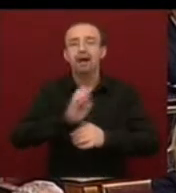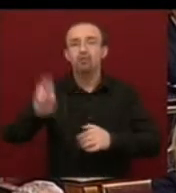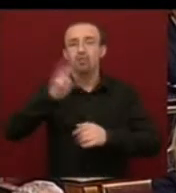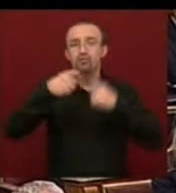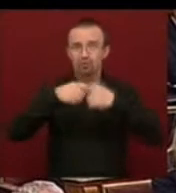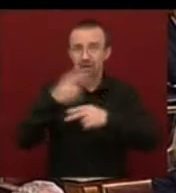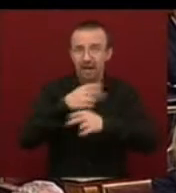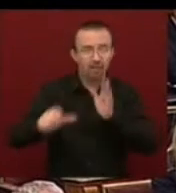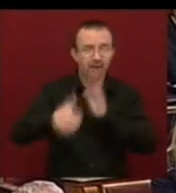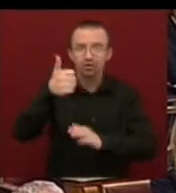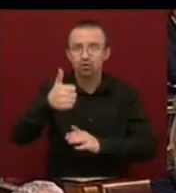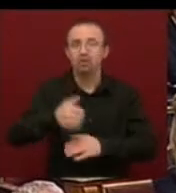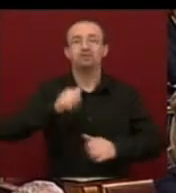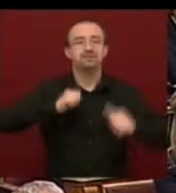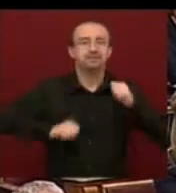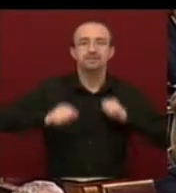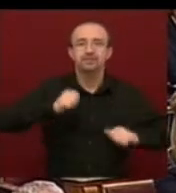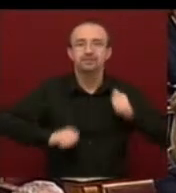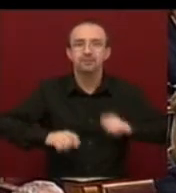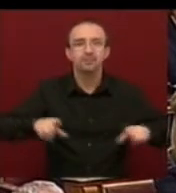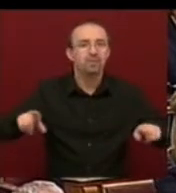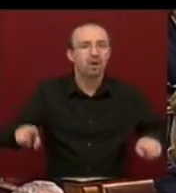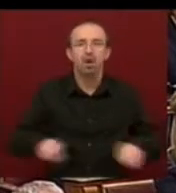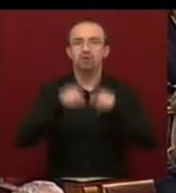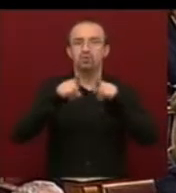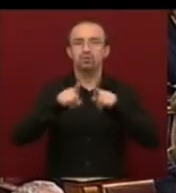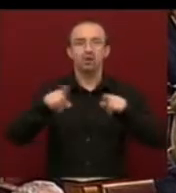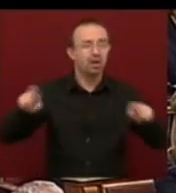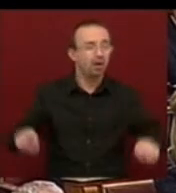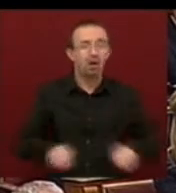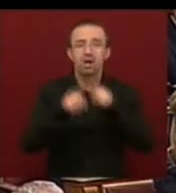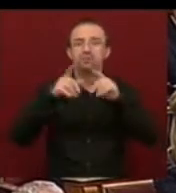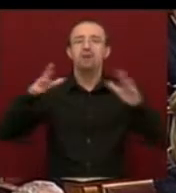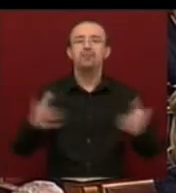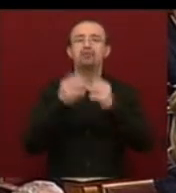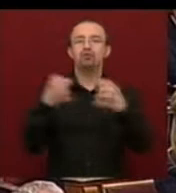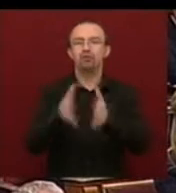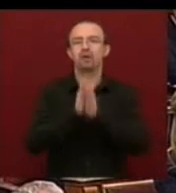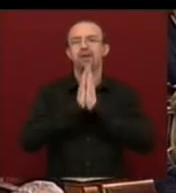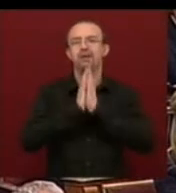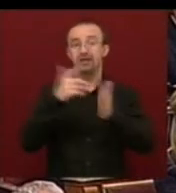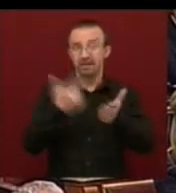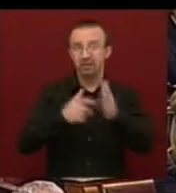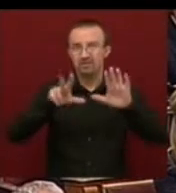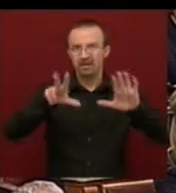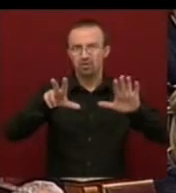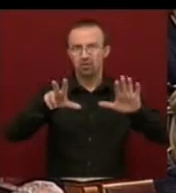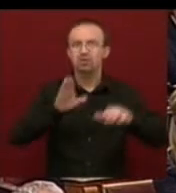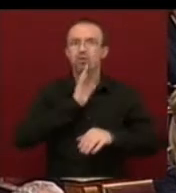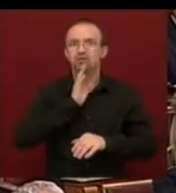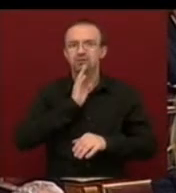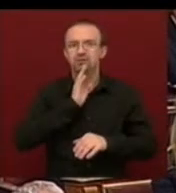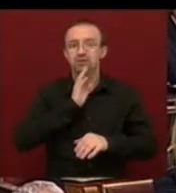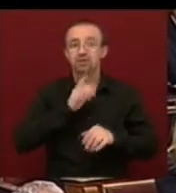tagállamai közül kénytelenek voltak egy azonnali mentőcsomagot kérni 2008 őszén,